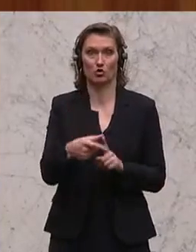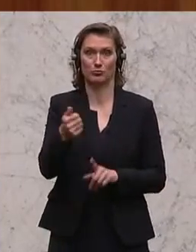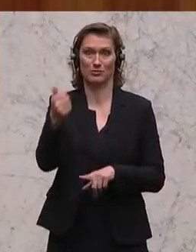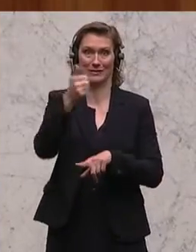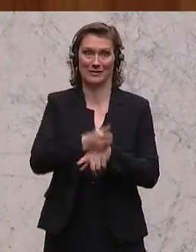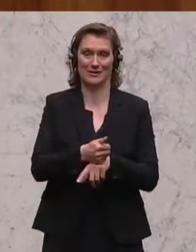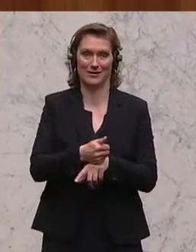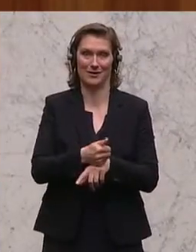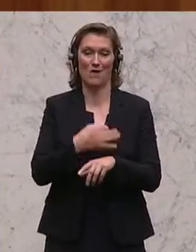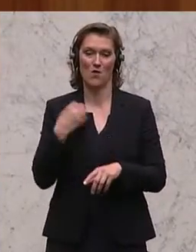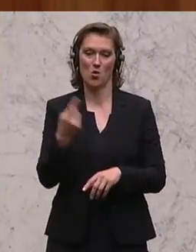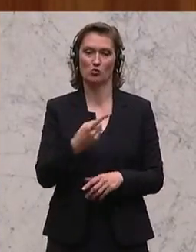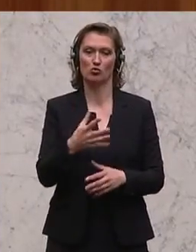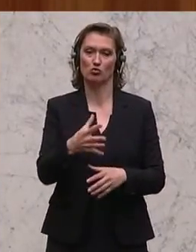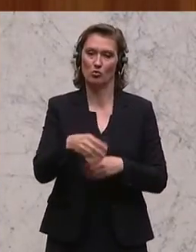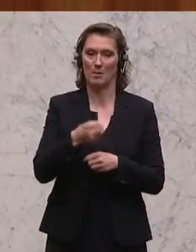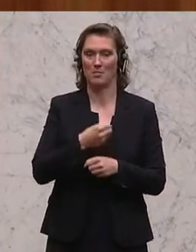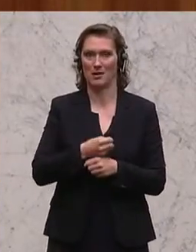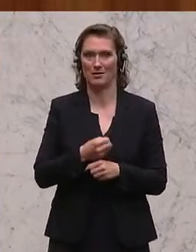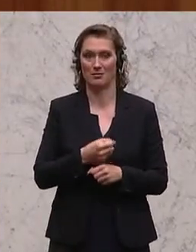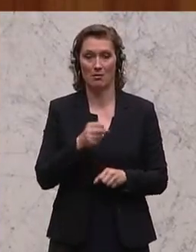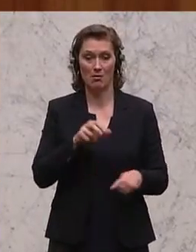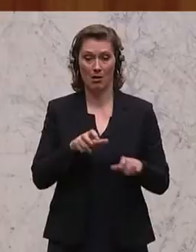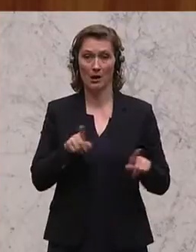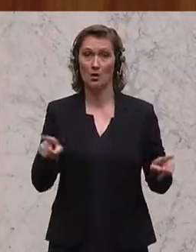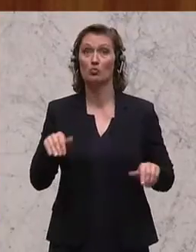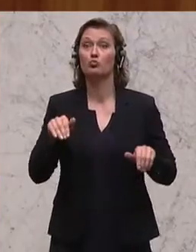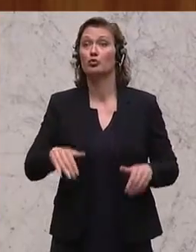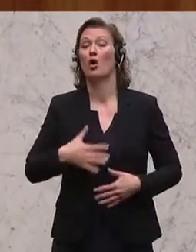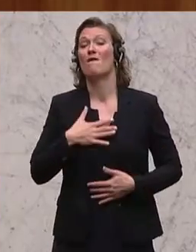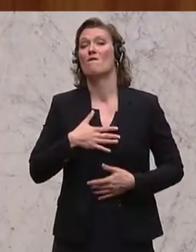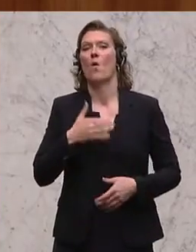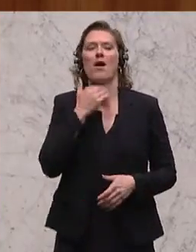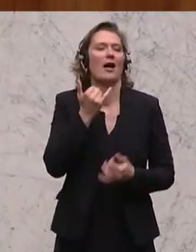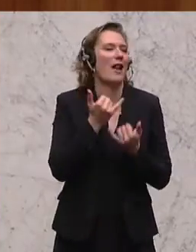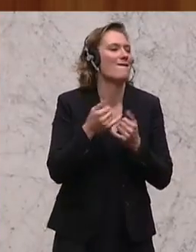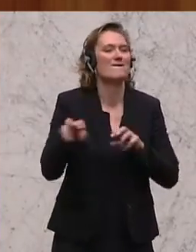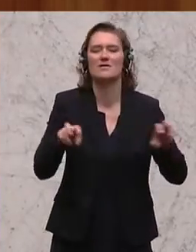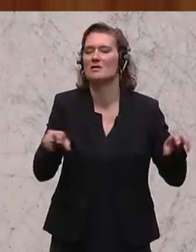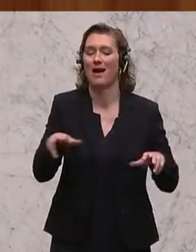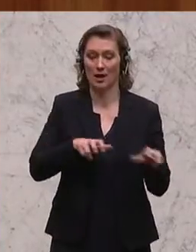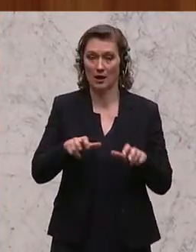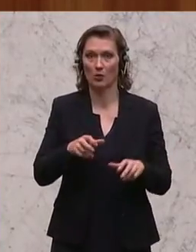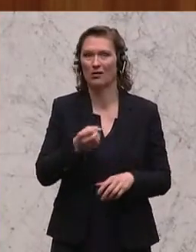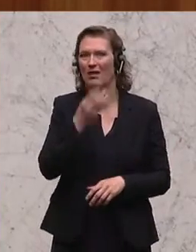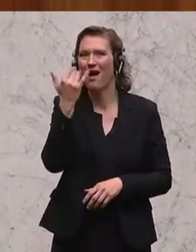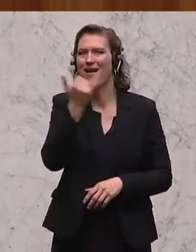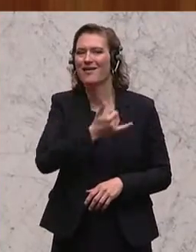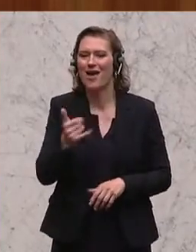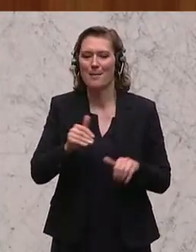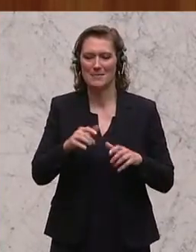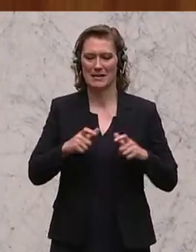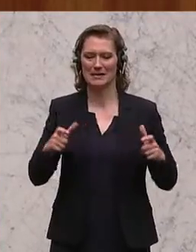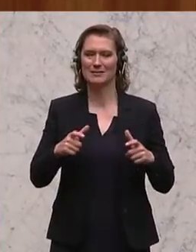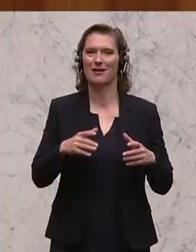Ich sage noch einmal, so entscheidend ist es auch für die Regierung. Und jede Regierung müsste froh sein, egal wie sie zusammengesetzt sind, jedes Kabinett. Wenn sie